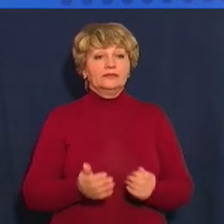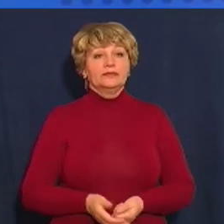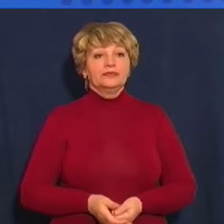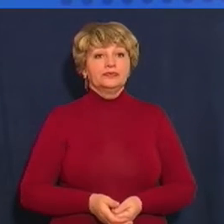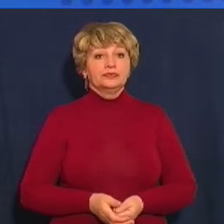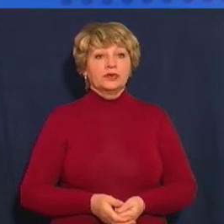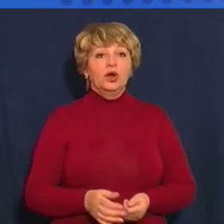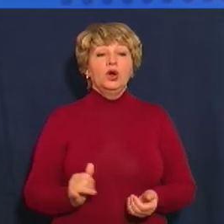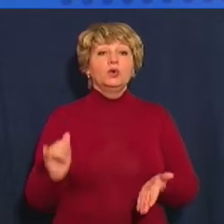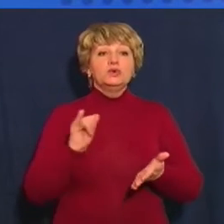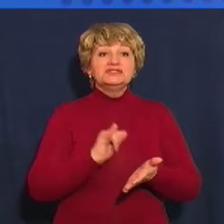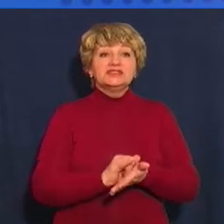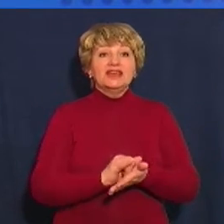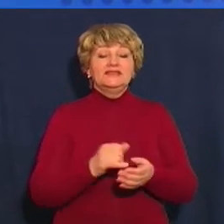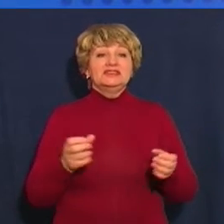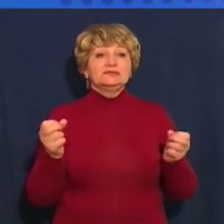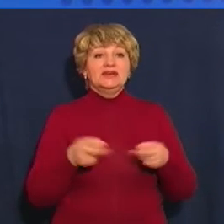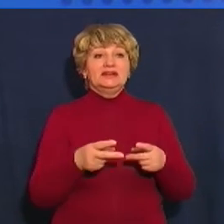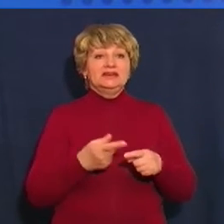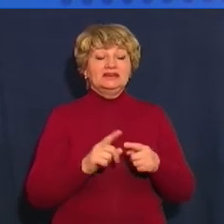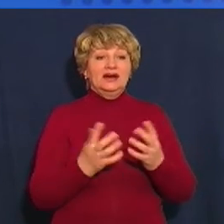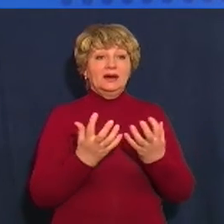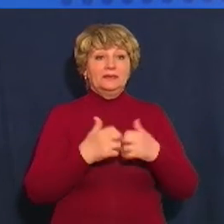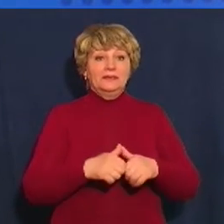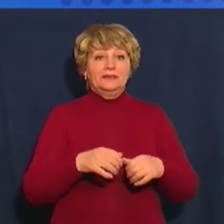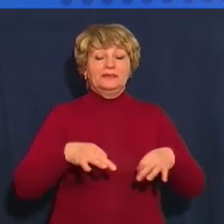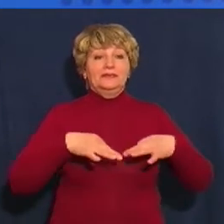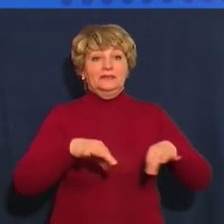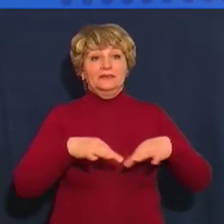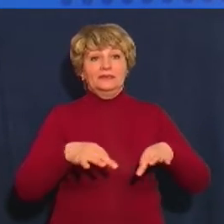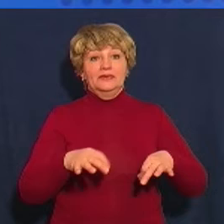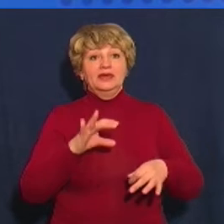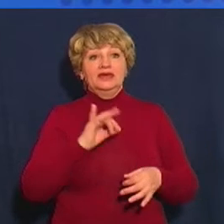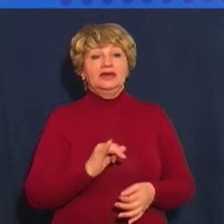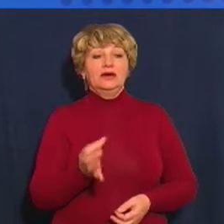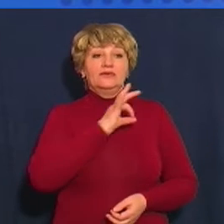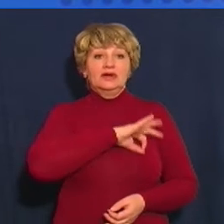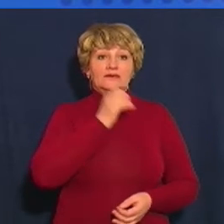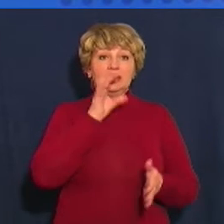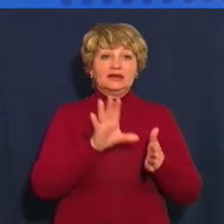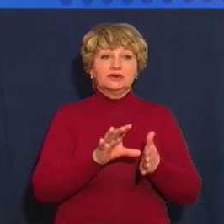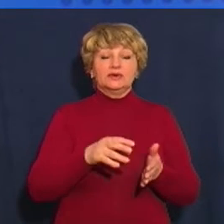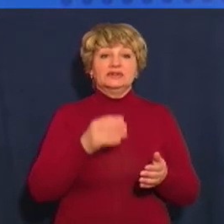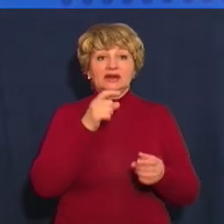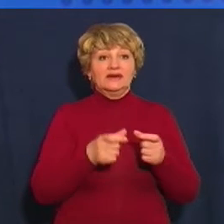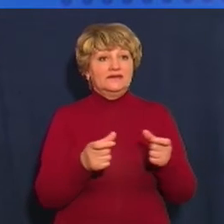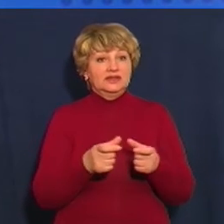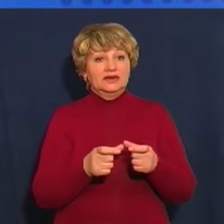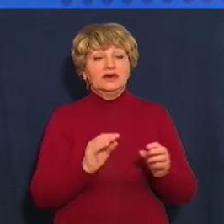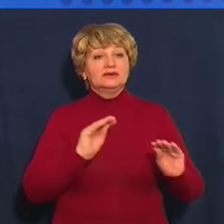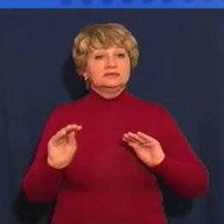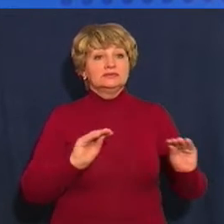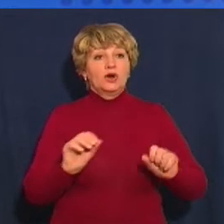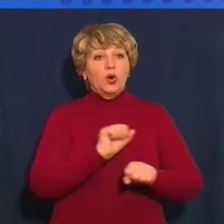Встановити GPS-трекери для моніторингу перевезень, валідатори для використання електронних квитків та облаштувати зупинки –